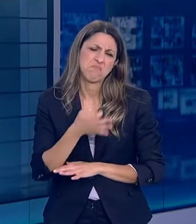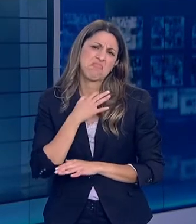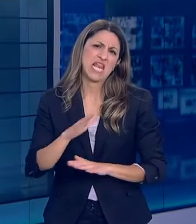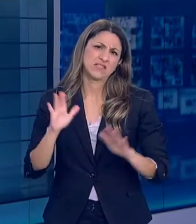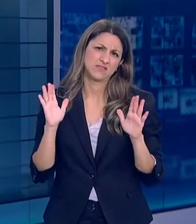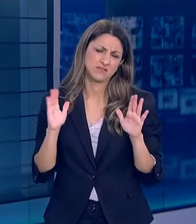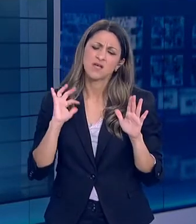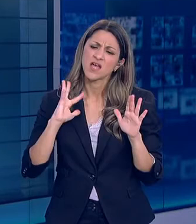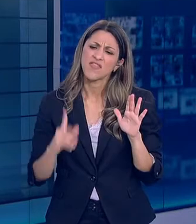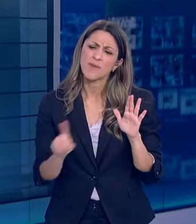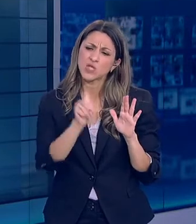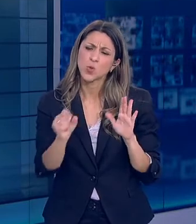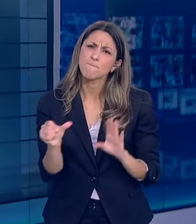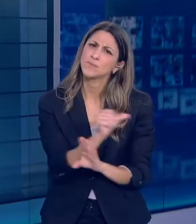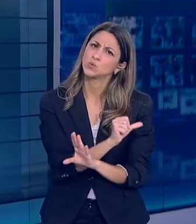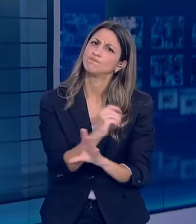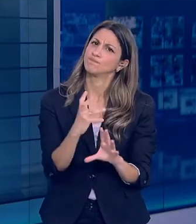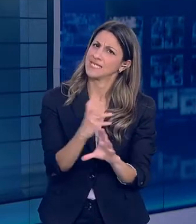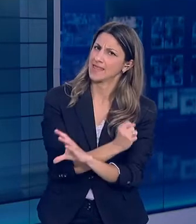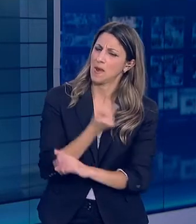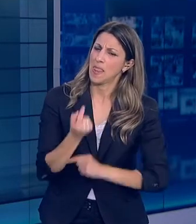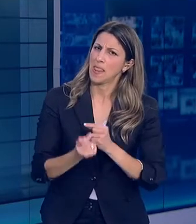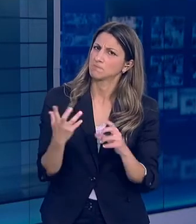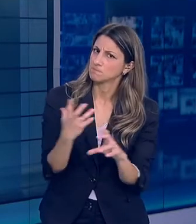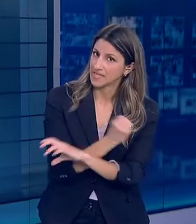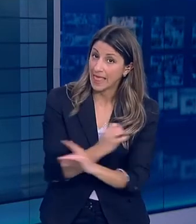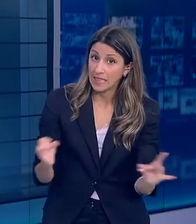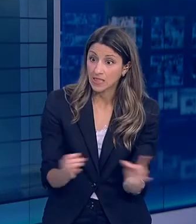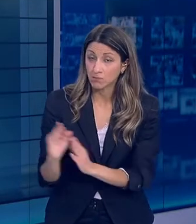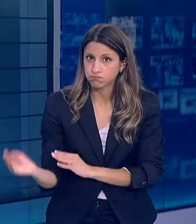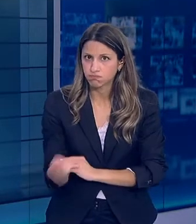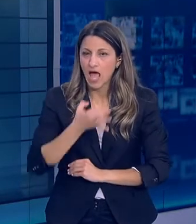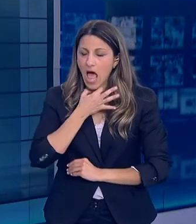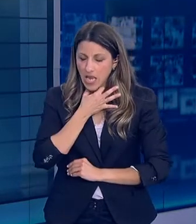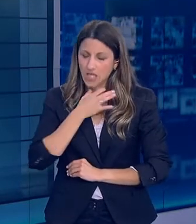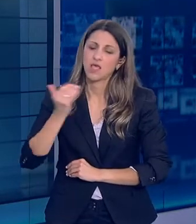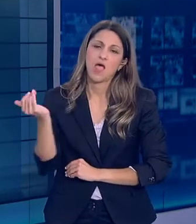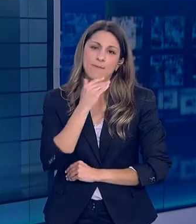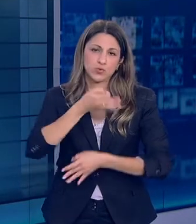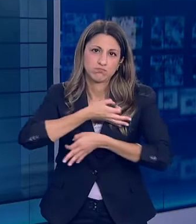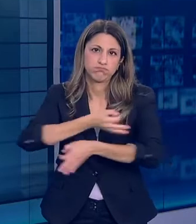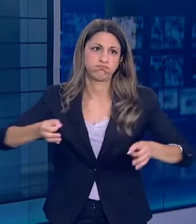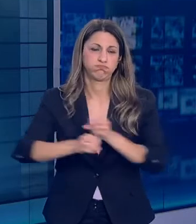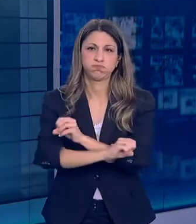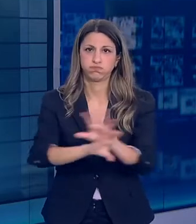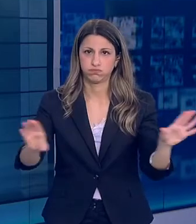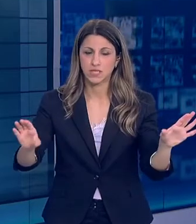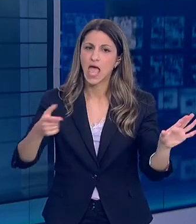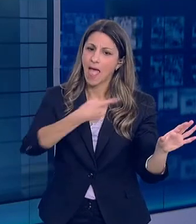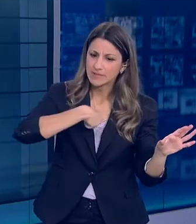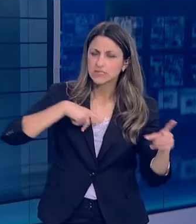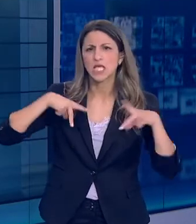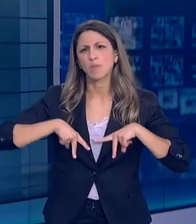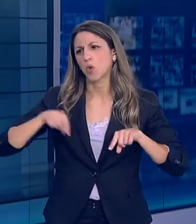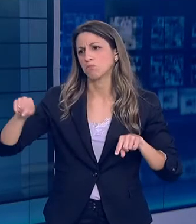Στη νέα μας καθημερινότητα Για οποιοδήποτε ζήτημα προκύπτει Θα υπάρχει έγκαιρη ενημέρωση Και από μας την πολιτική προστασία Αλλά και από τα αρμόδια υπουργεία